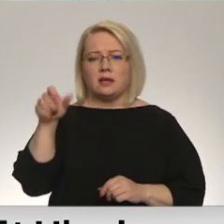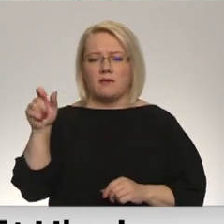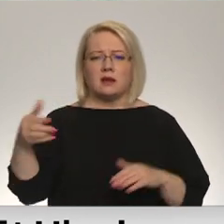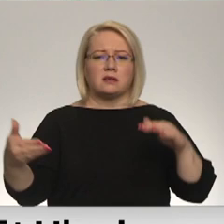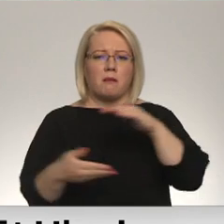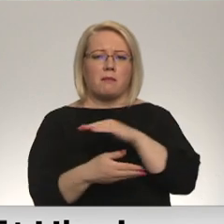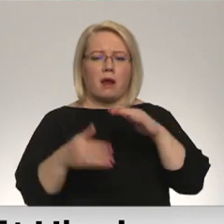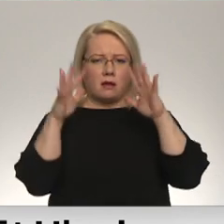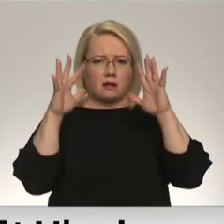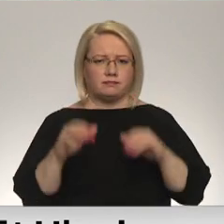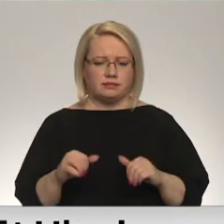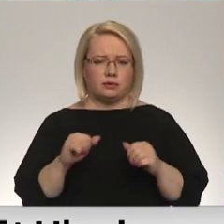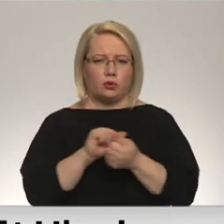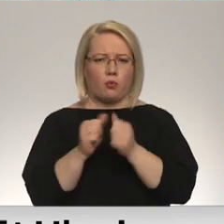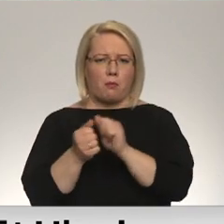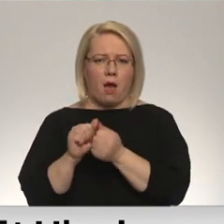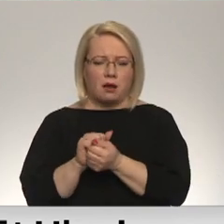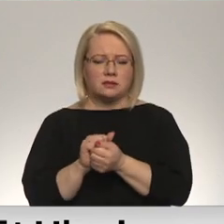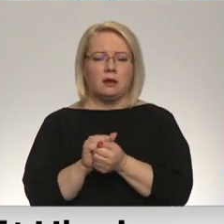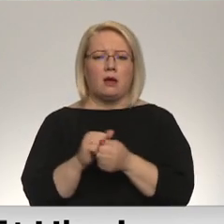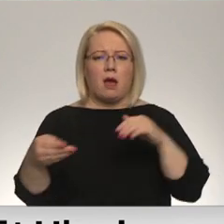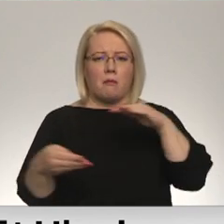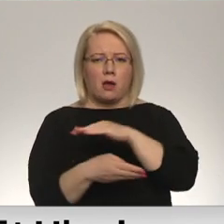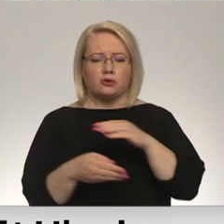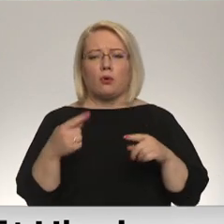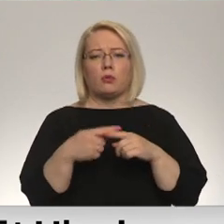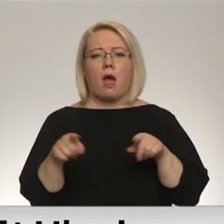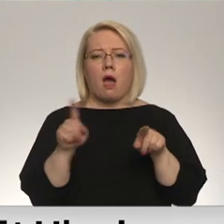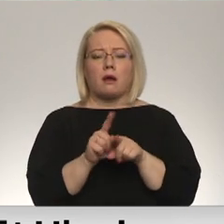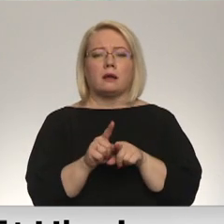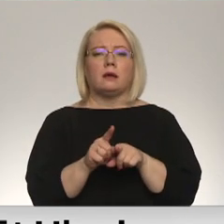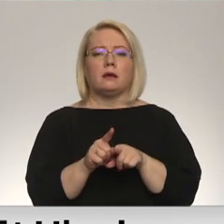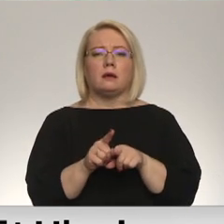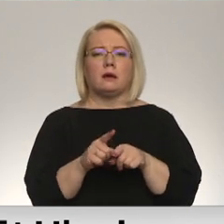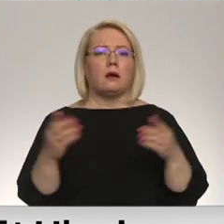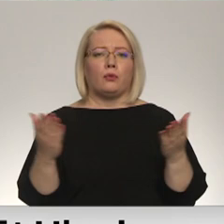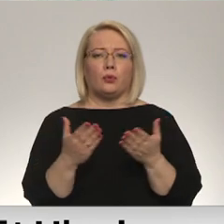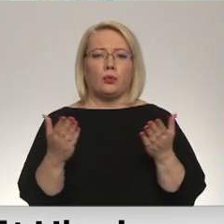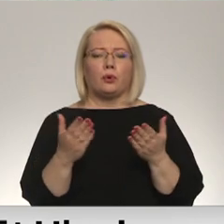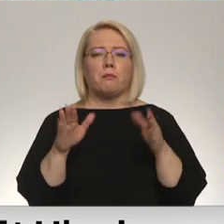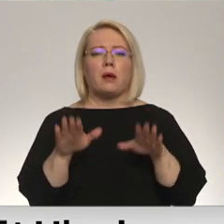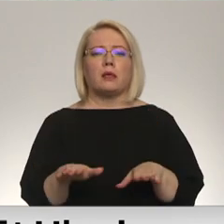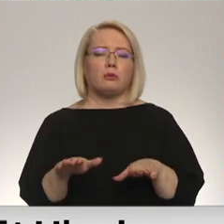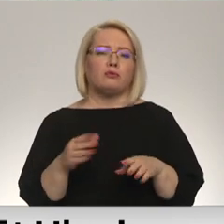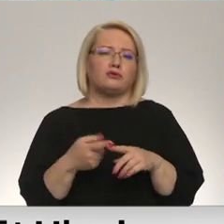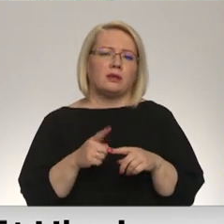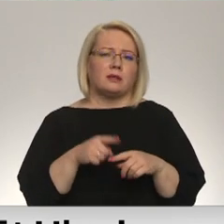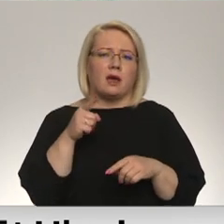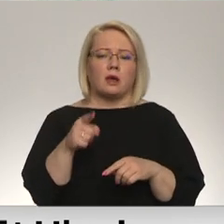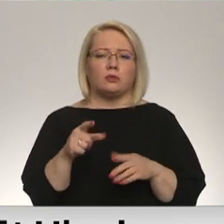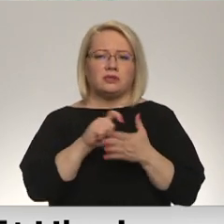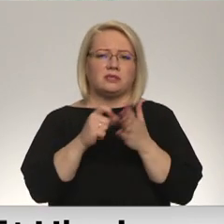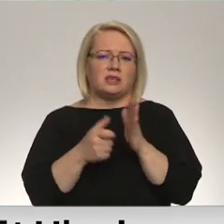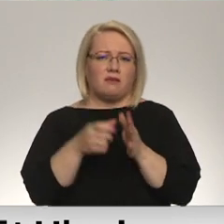aprakti grupās vai arī, teiksim, kaut kur palikuši kādos